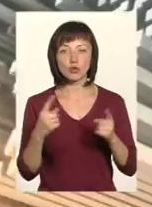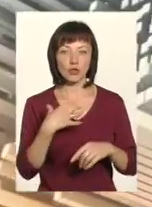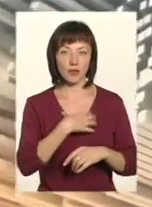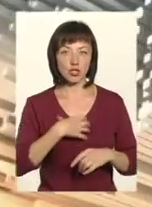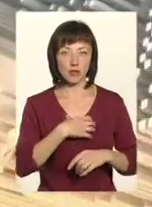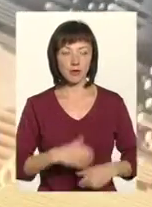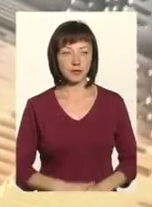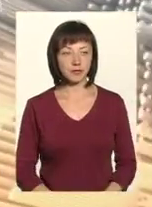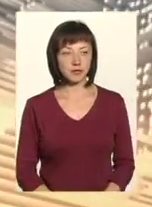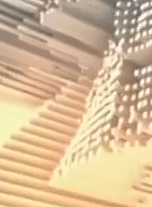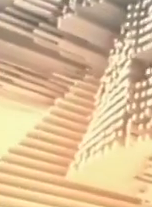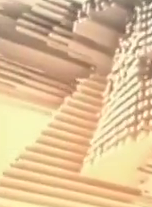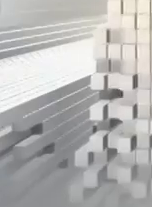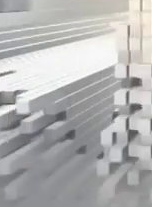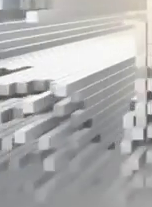важлива.